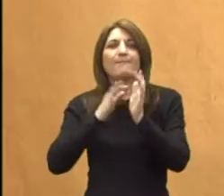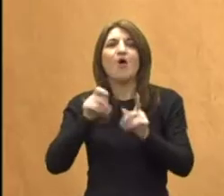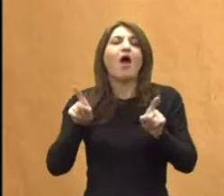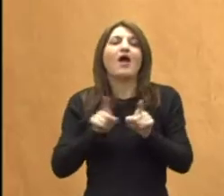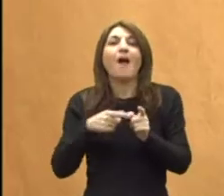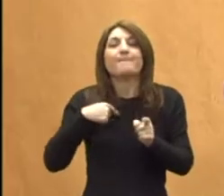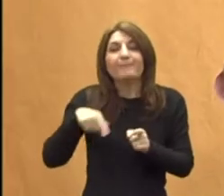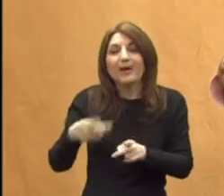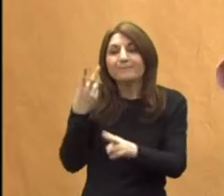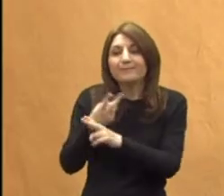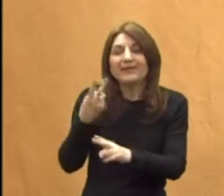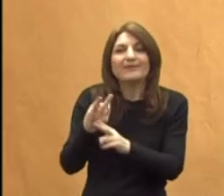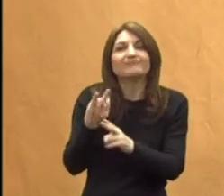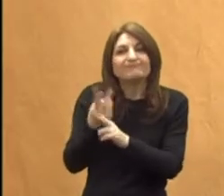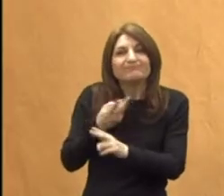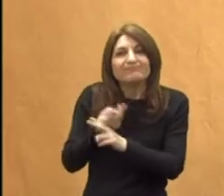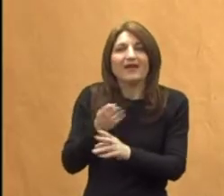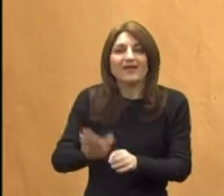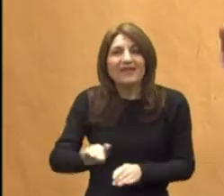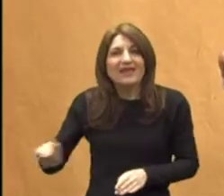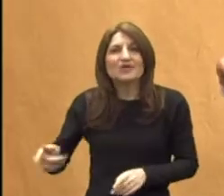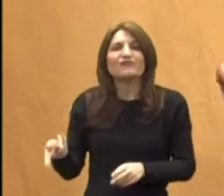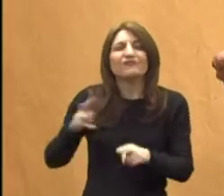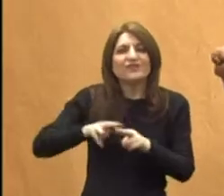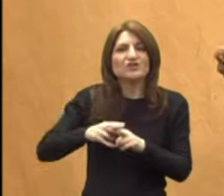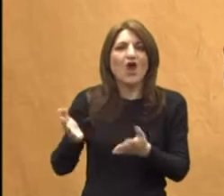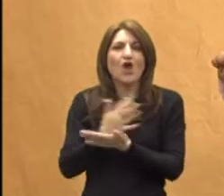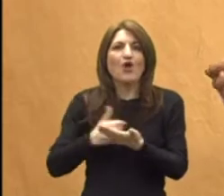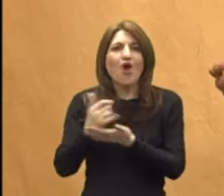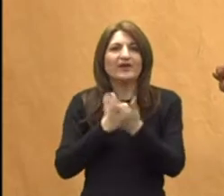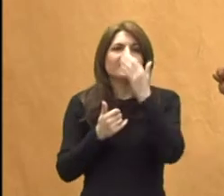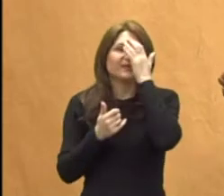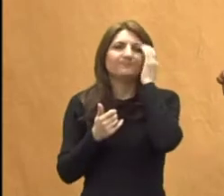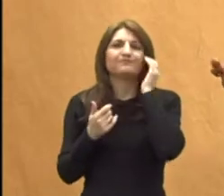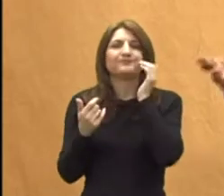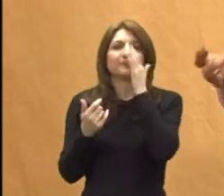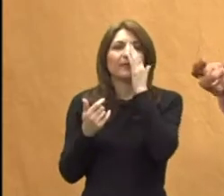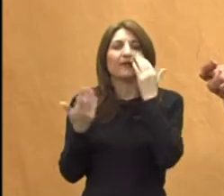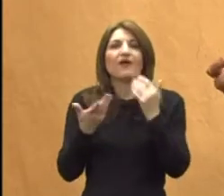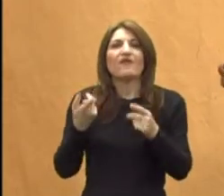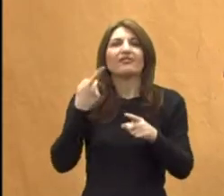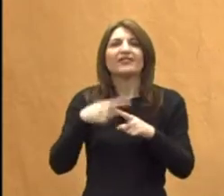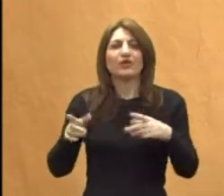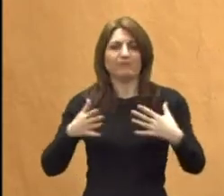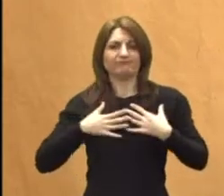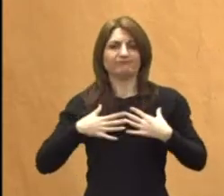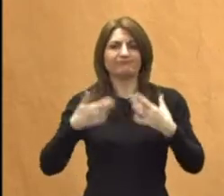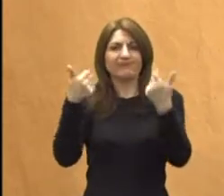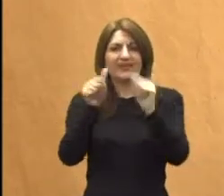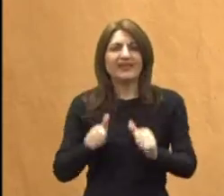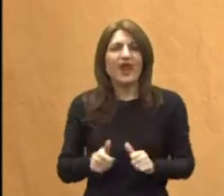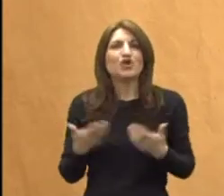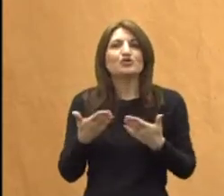oni normalno koriste što više i te neke, ja bih rekla, dijelove tijela koja su